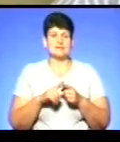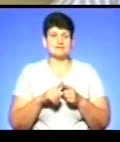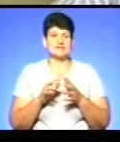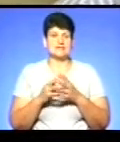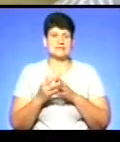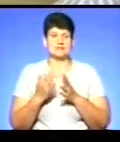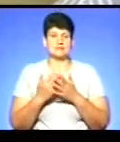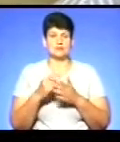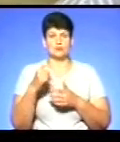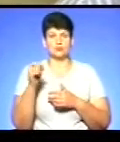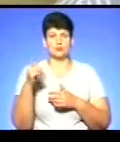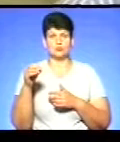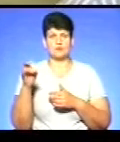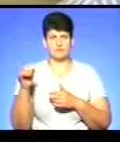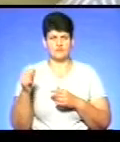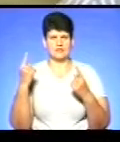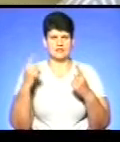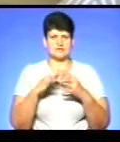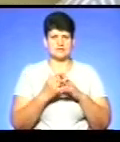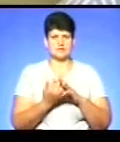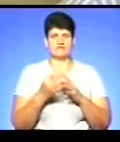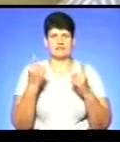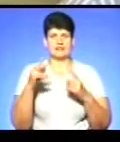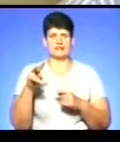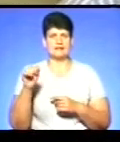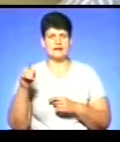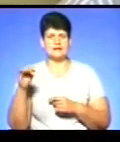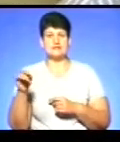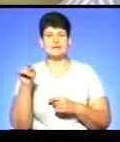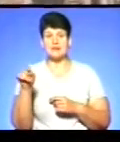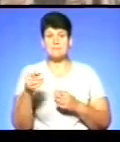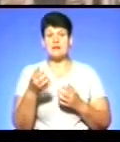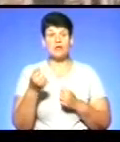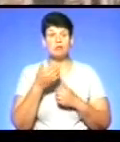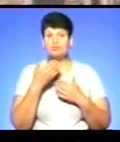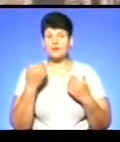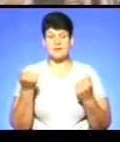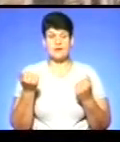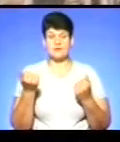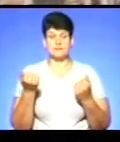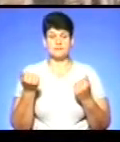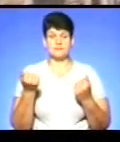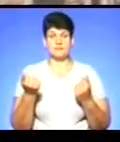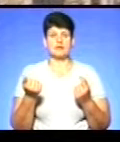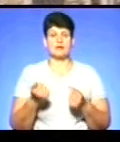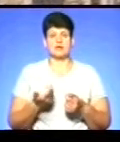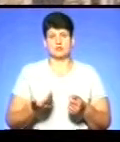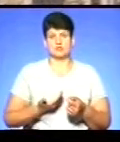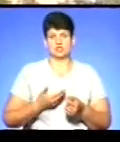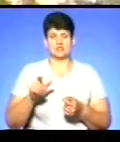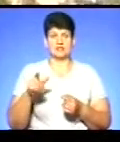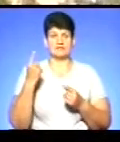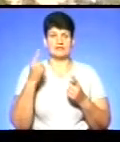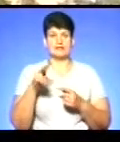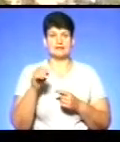прикладу, Худльово, потужне село, Великі Лази, там прийому практично немає. Мешканка великих лаз Марта Рачкуленець